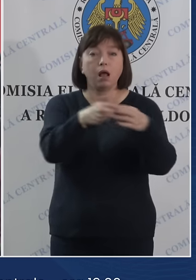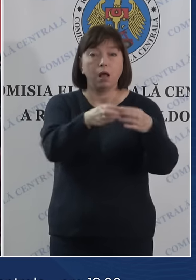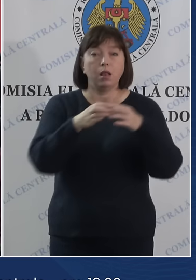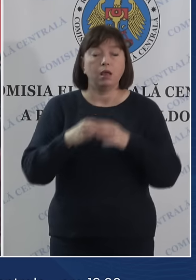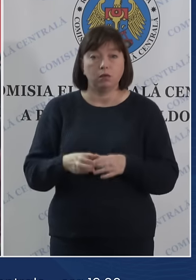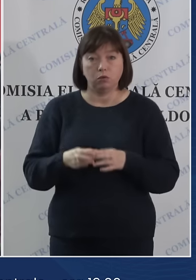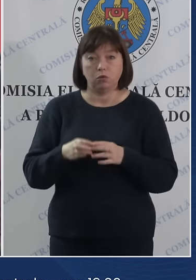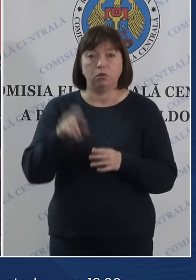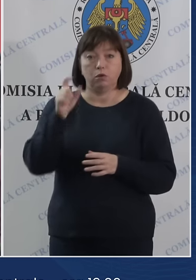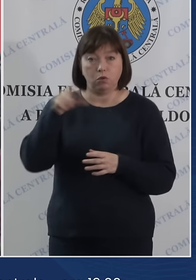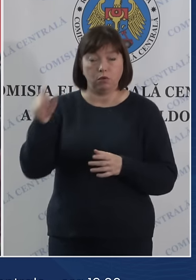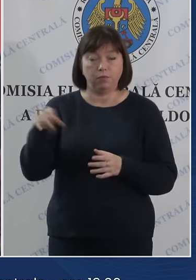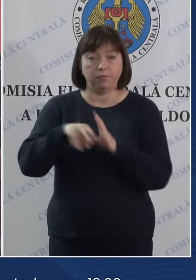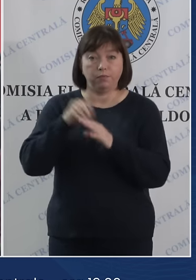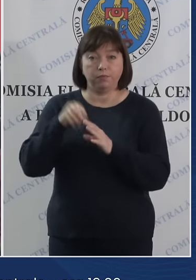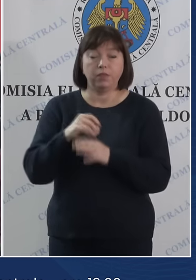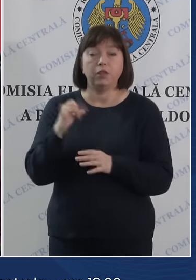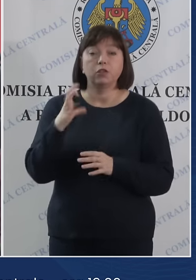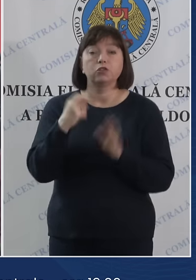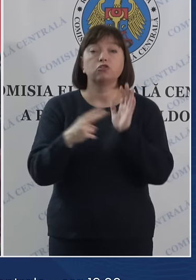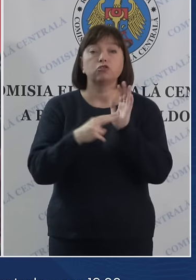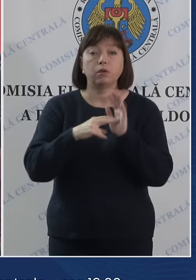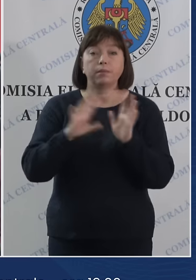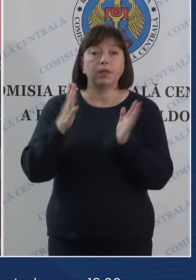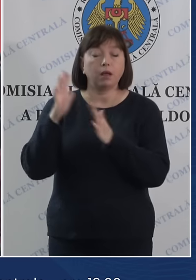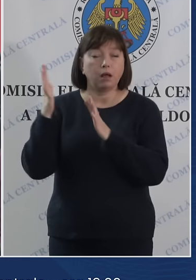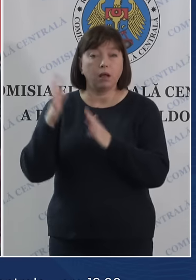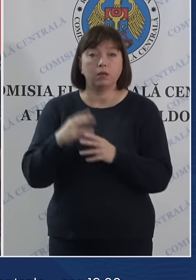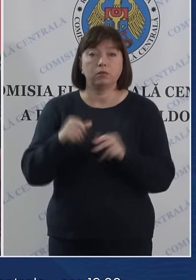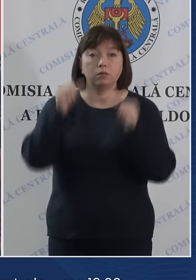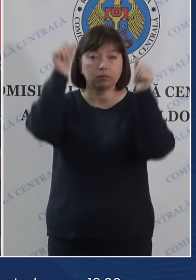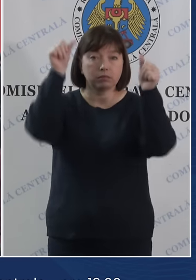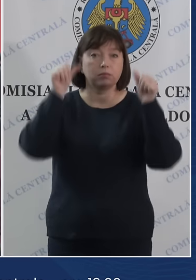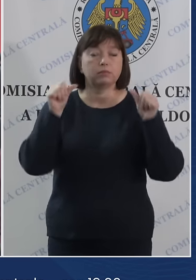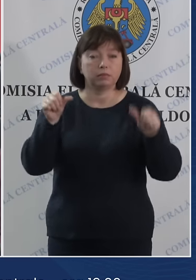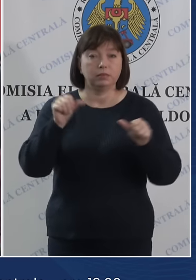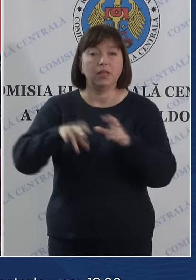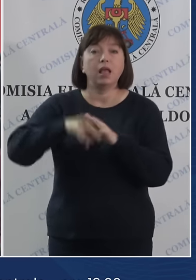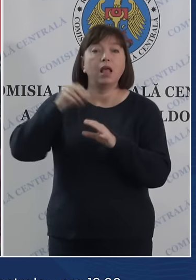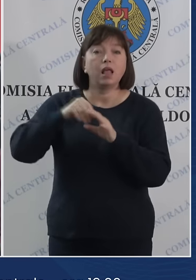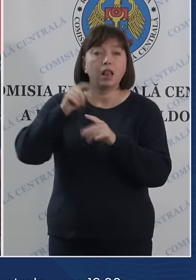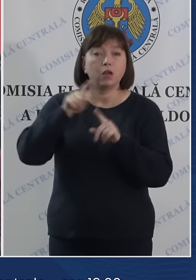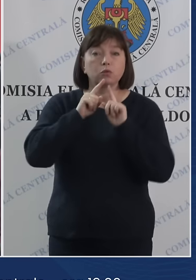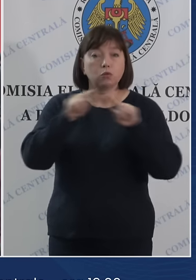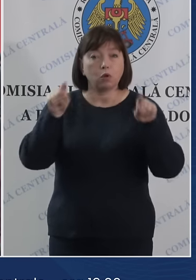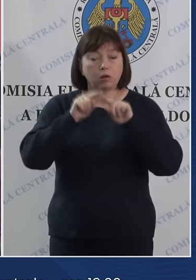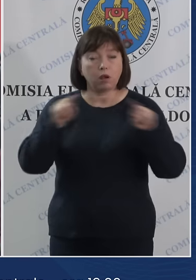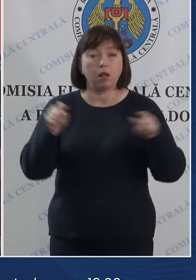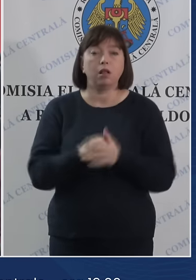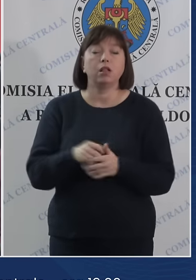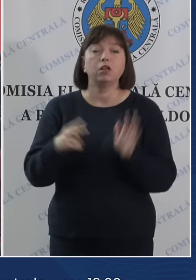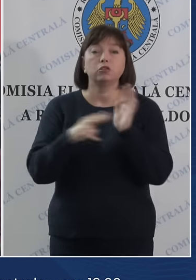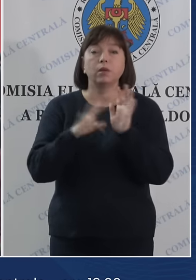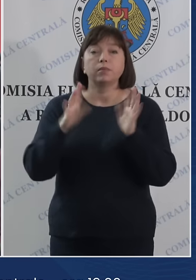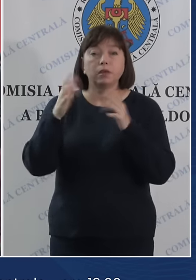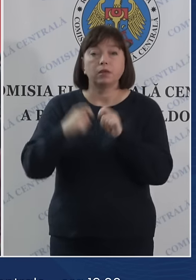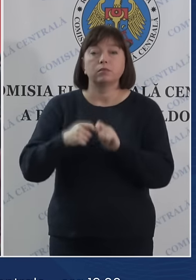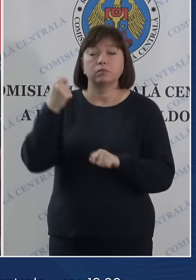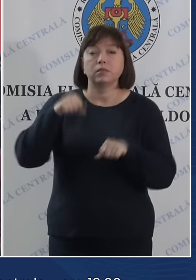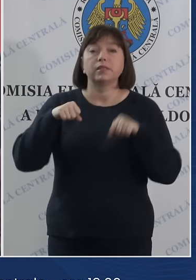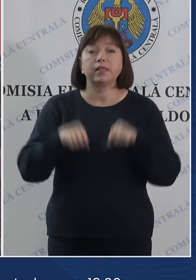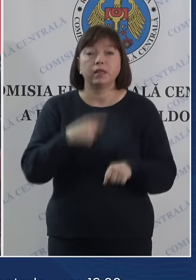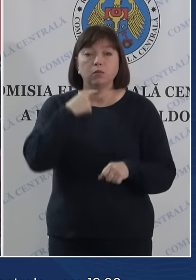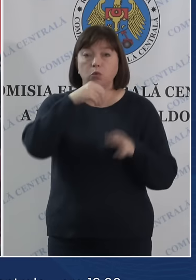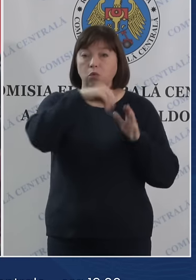alegătorilor, alte șapte cazuri de afișaj electoral neautorizat, șapte cazuri de încălcare a